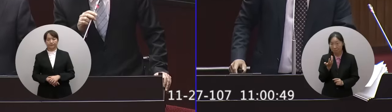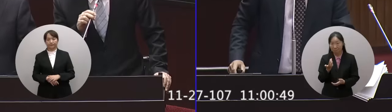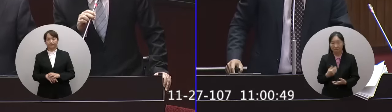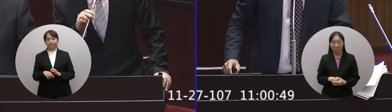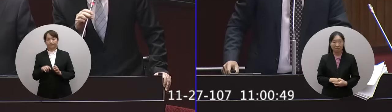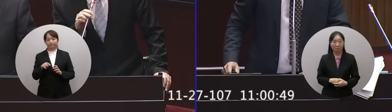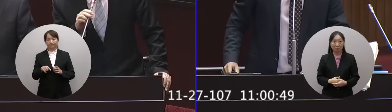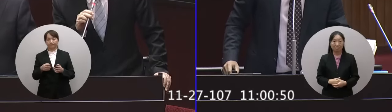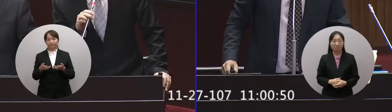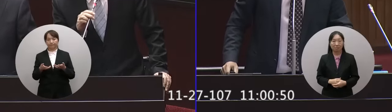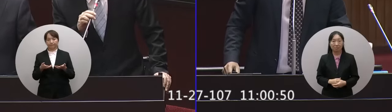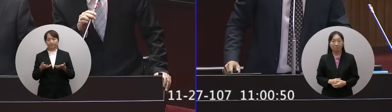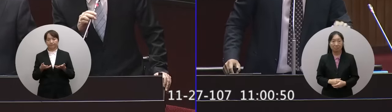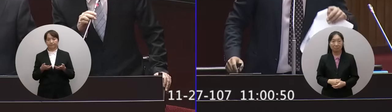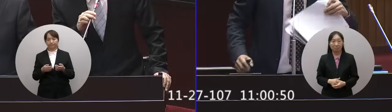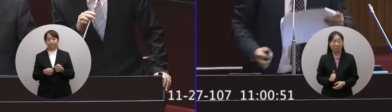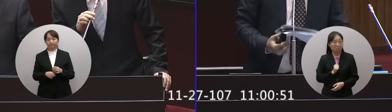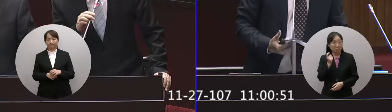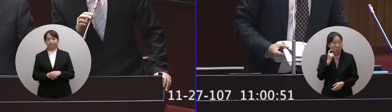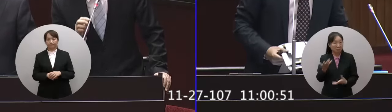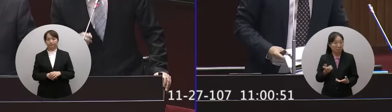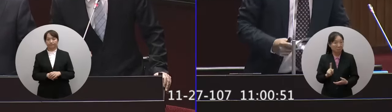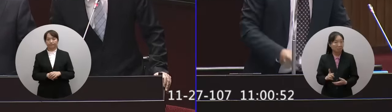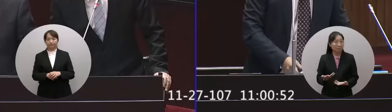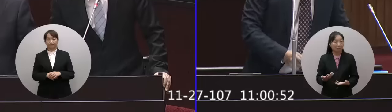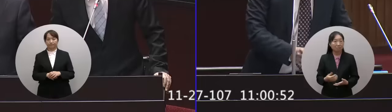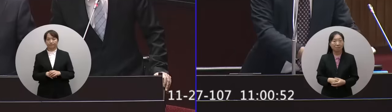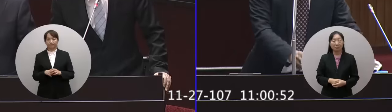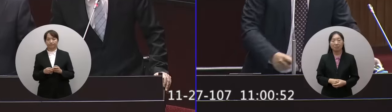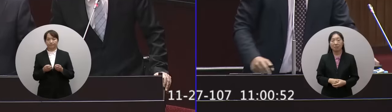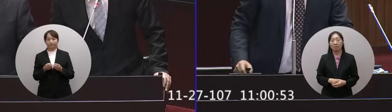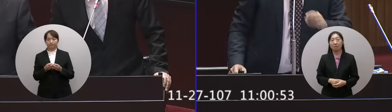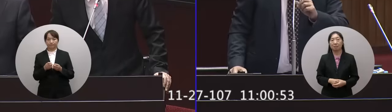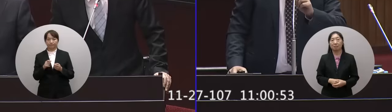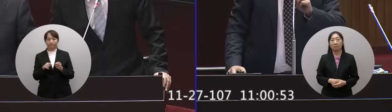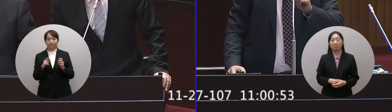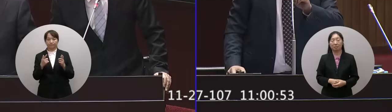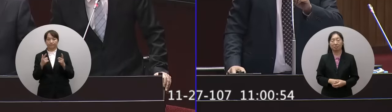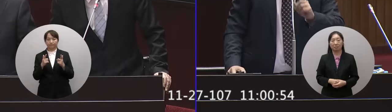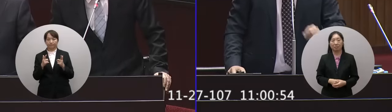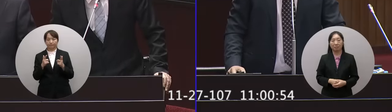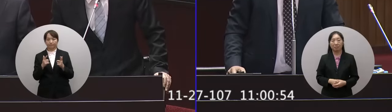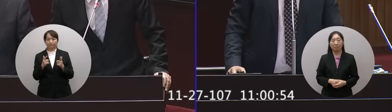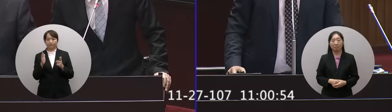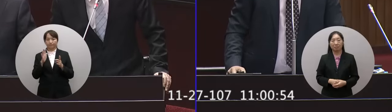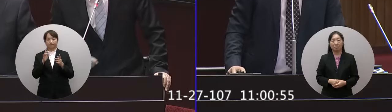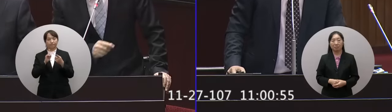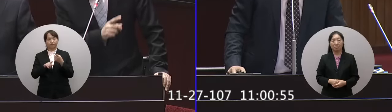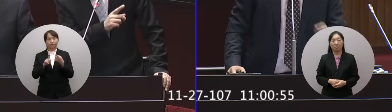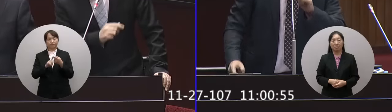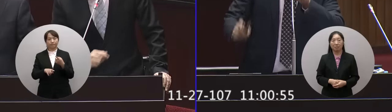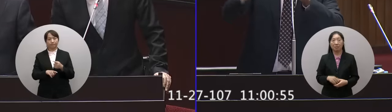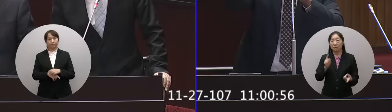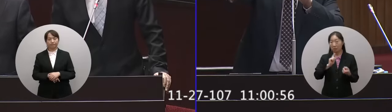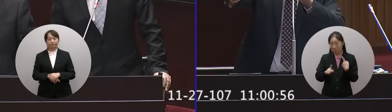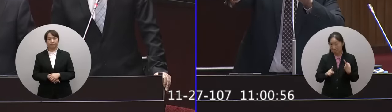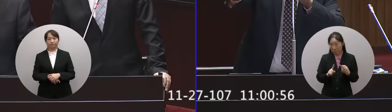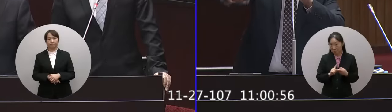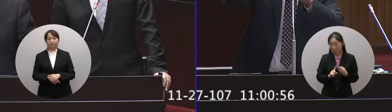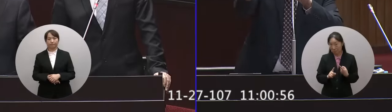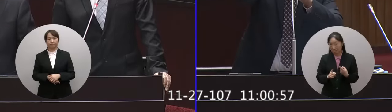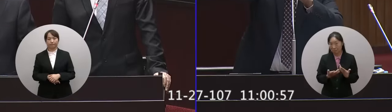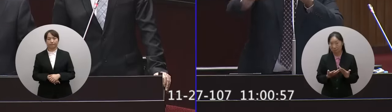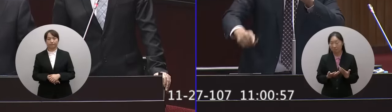這個是實話還是謊話這個應該不是這個應該不正確啦不正確好